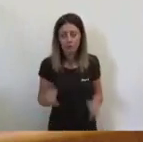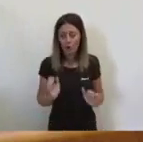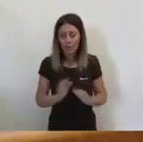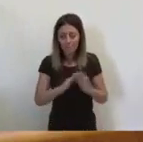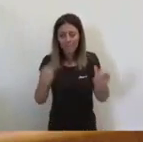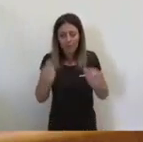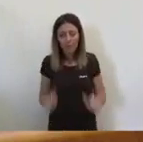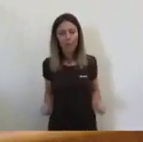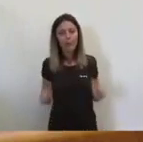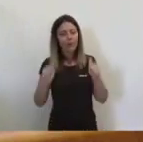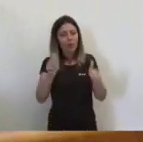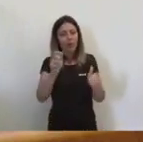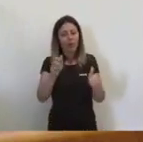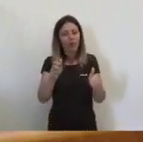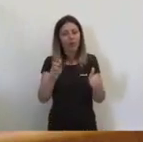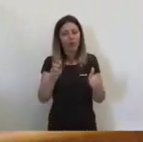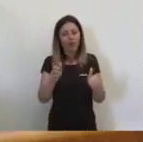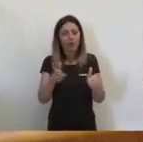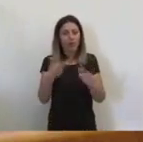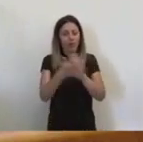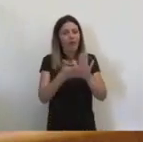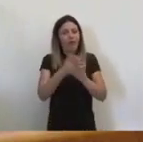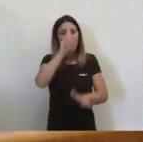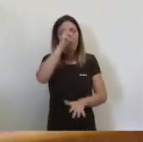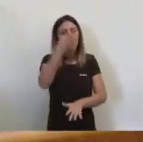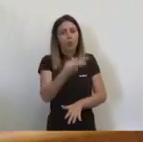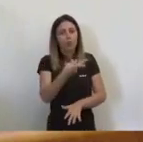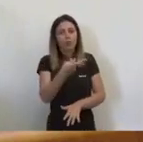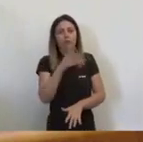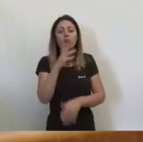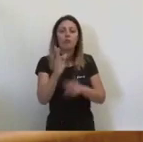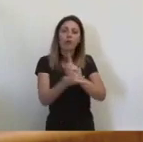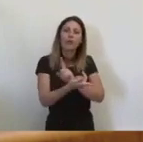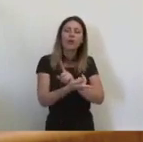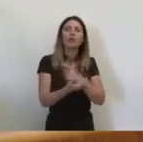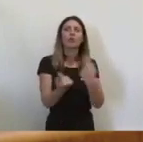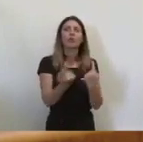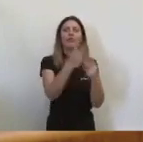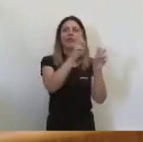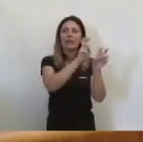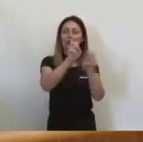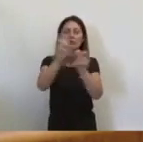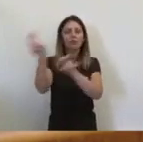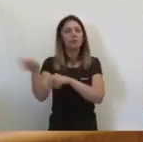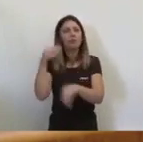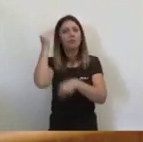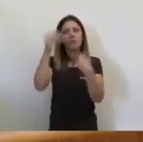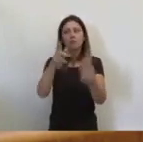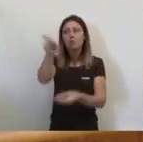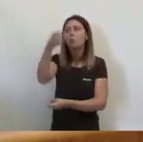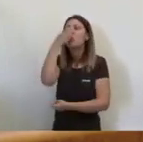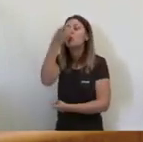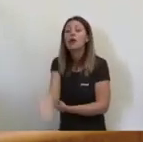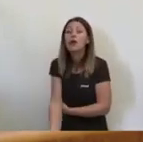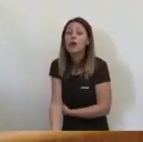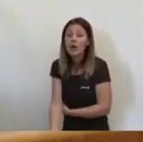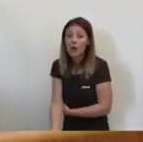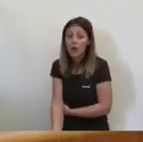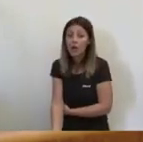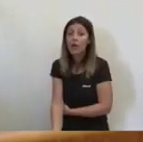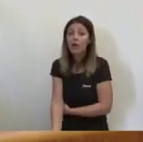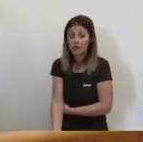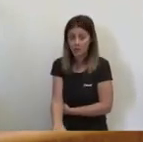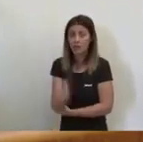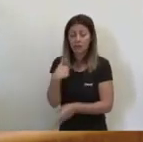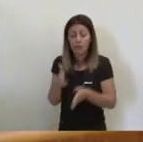canviant la meva intervenció començant per aquelles coses que crec que vostè ha fet bé i crec que